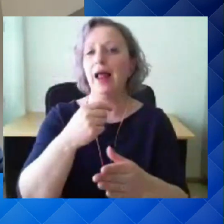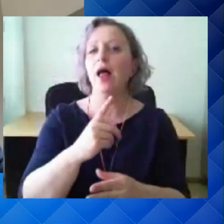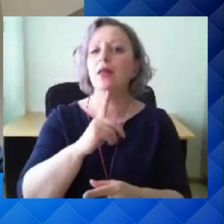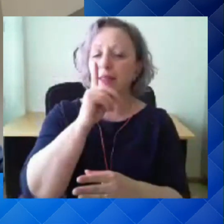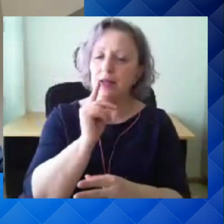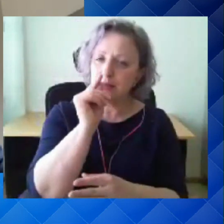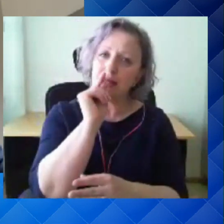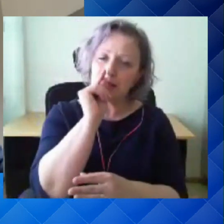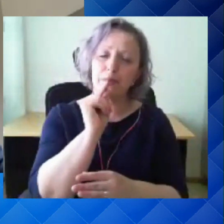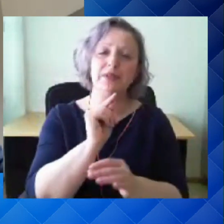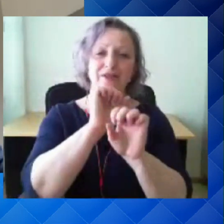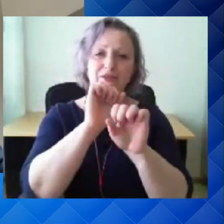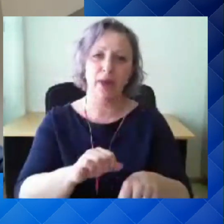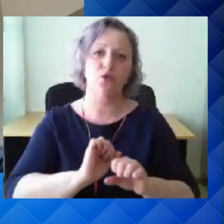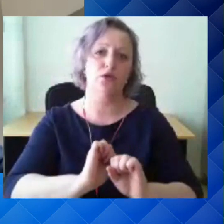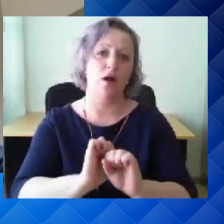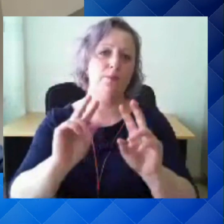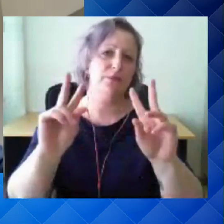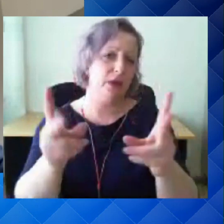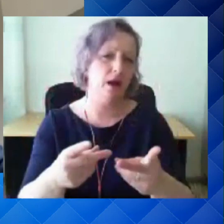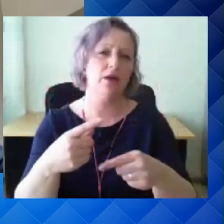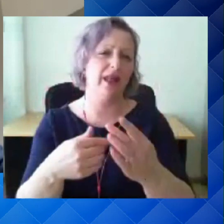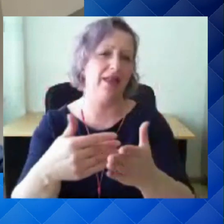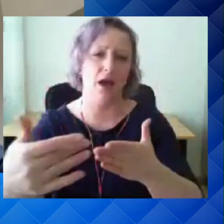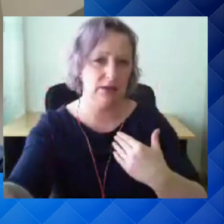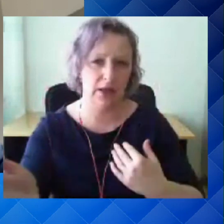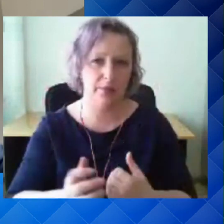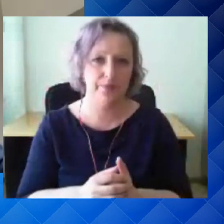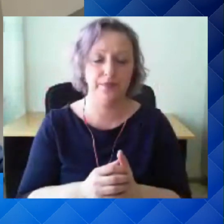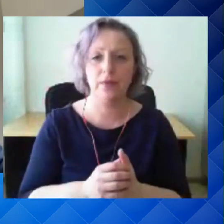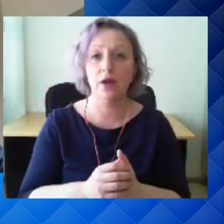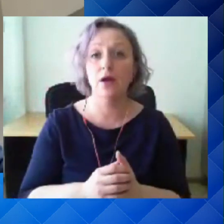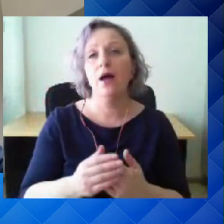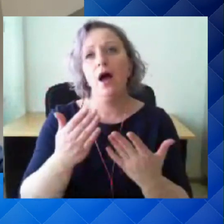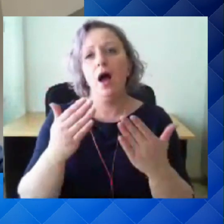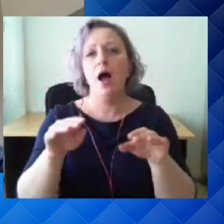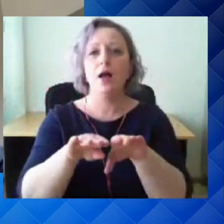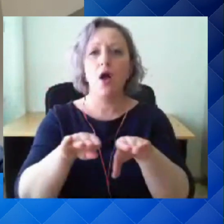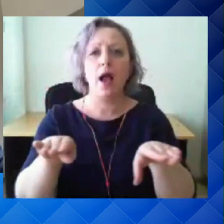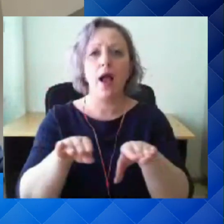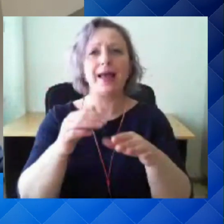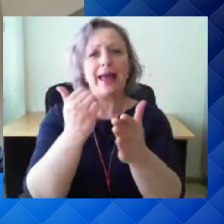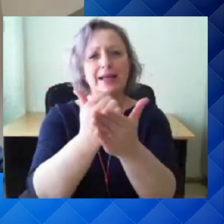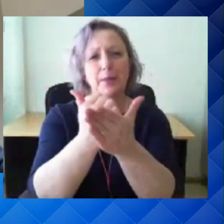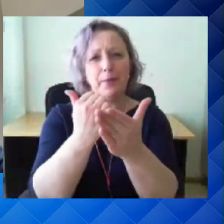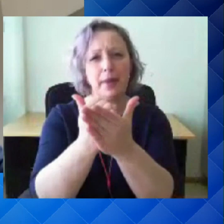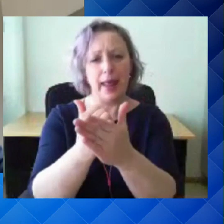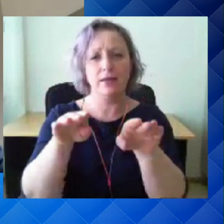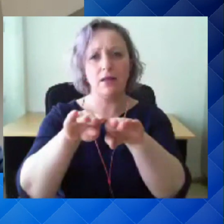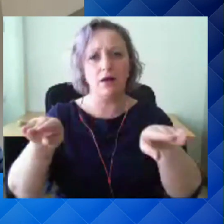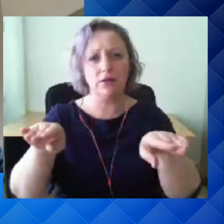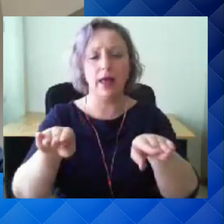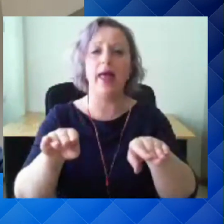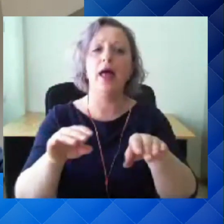ja nõnda edasi. Ja kollasel tasem või keskmisel tasemel ehk, et siis selles kollases